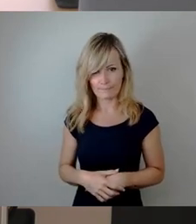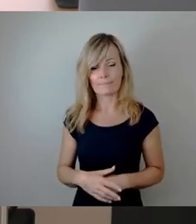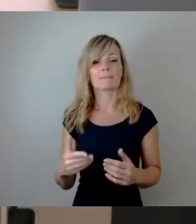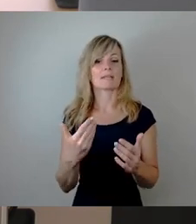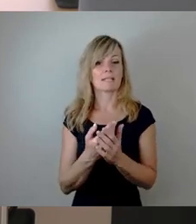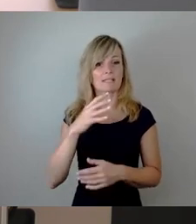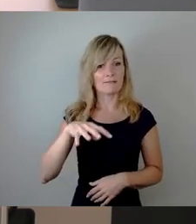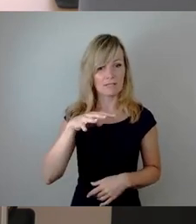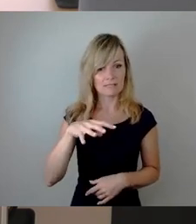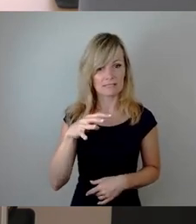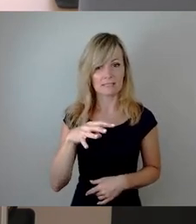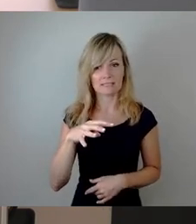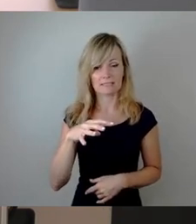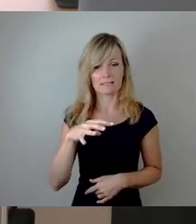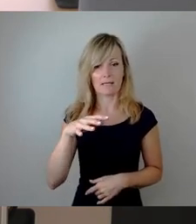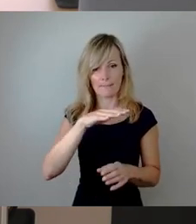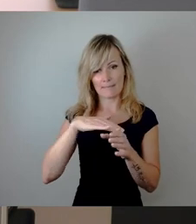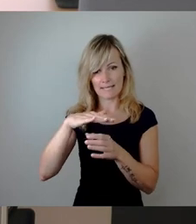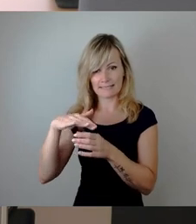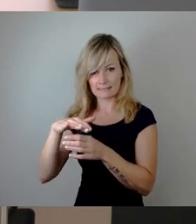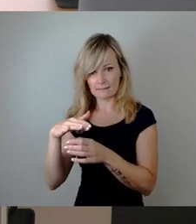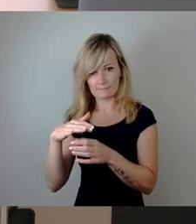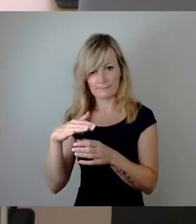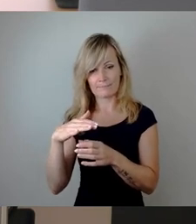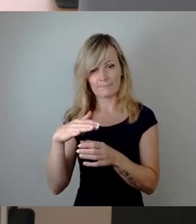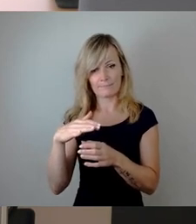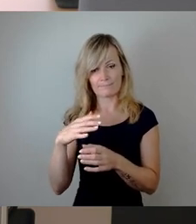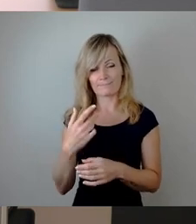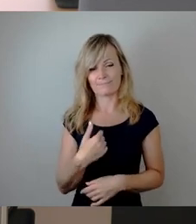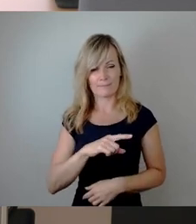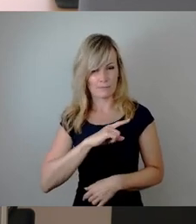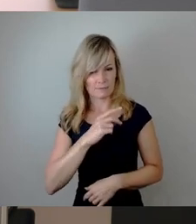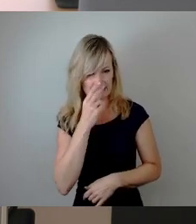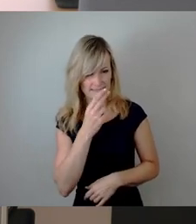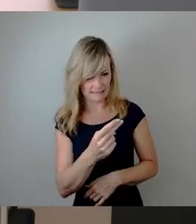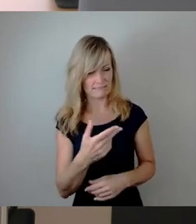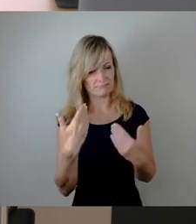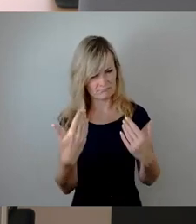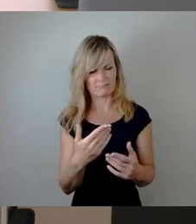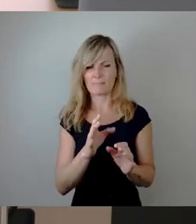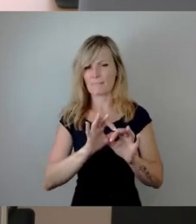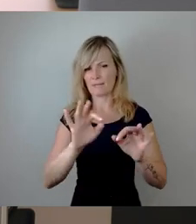Plätze am ehesten aus unserer Sicht dem Wahlergebnis entsprechen.